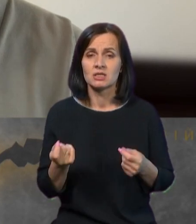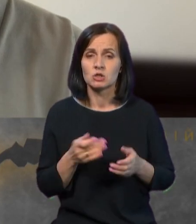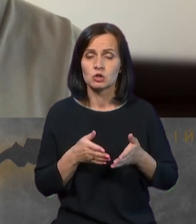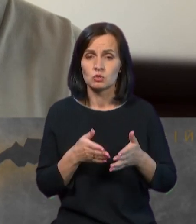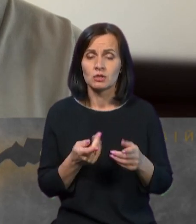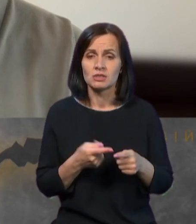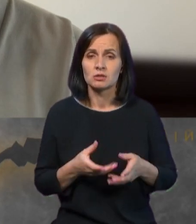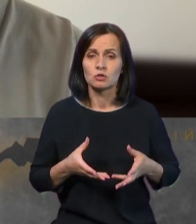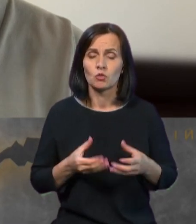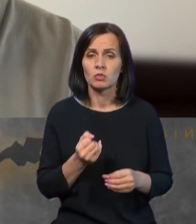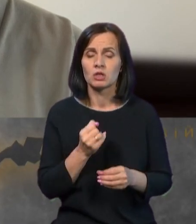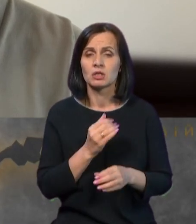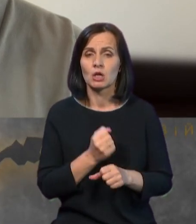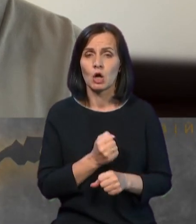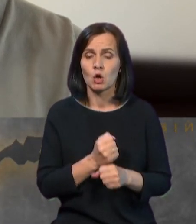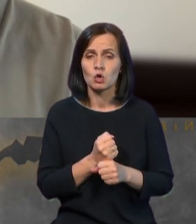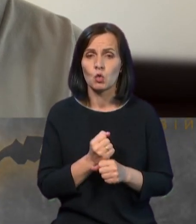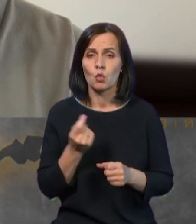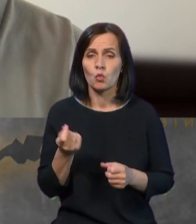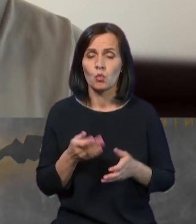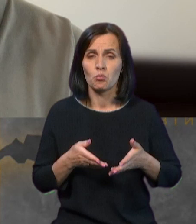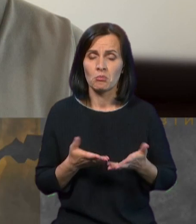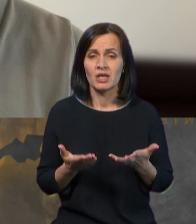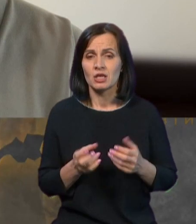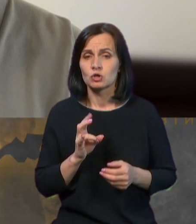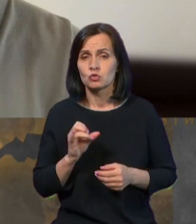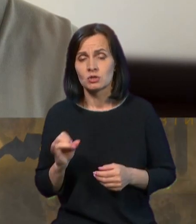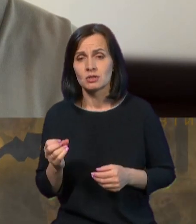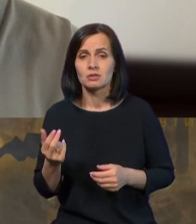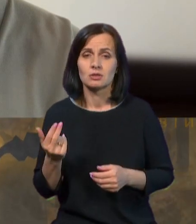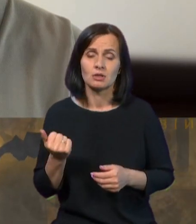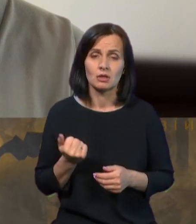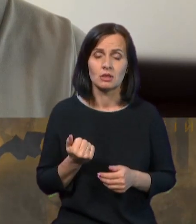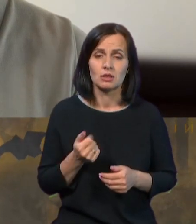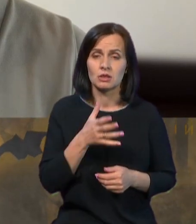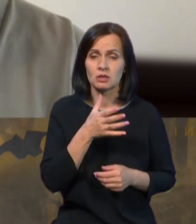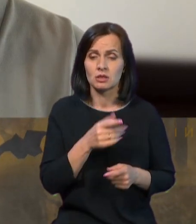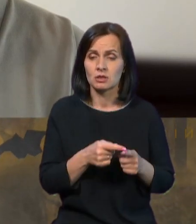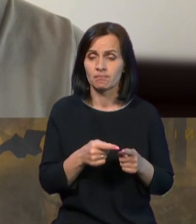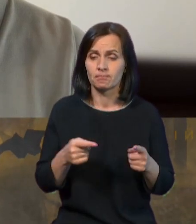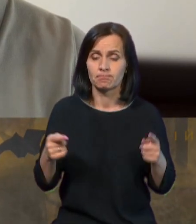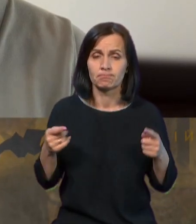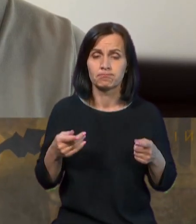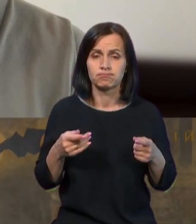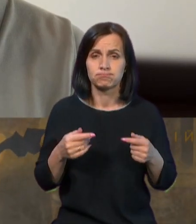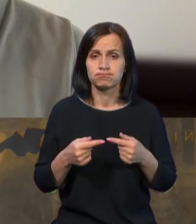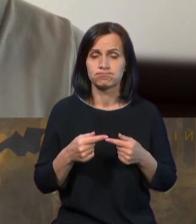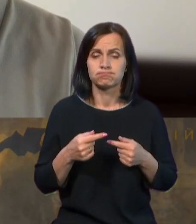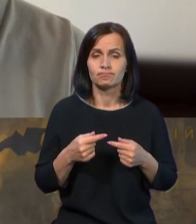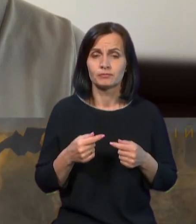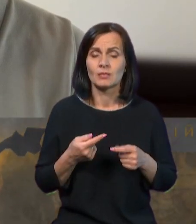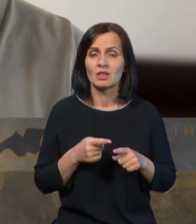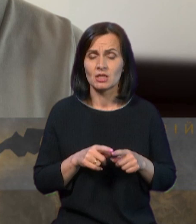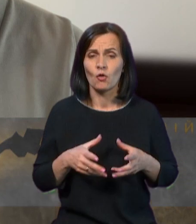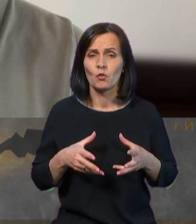на роботу зернового коридору? І, можливо, якщо ні, чи так, взагалі, на довгострокову перспективу, чи якось це вплине на продовольчу